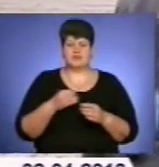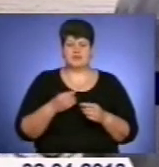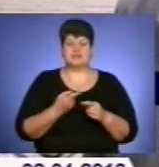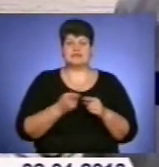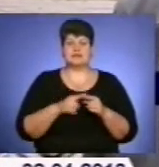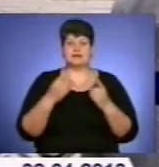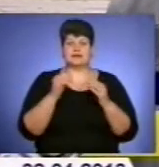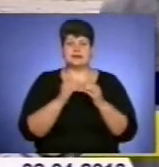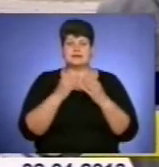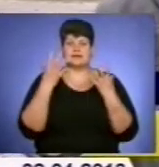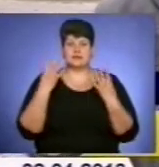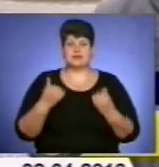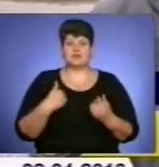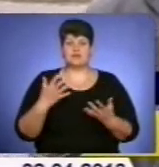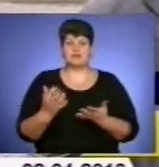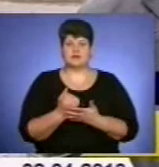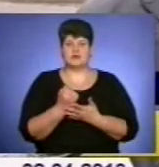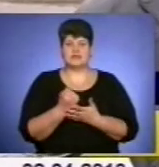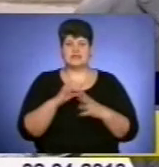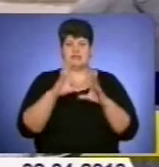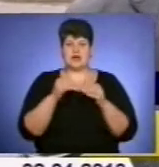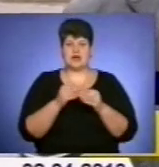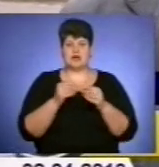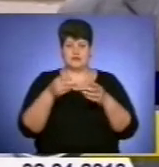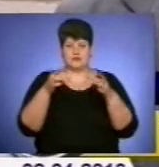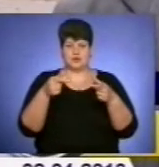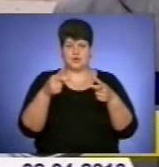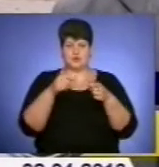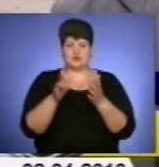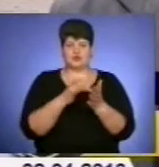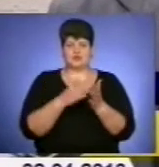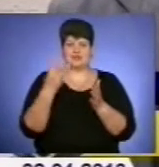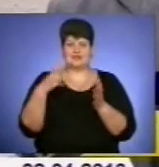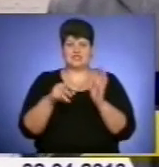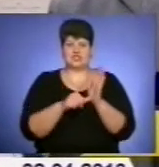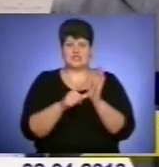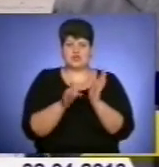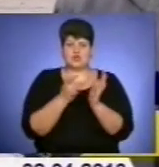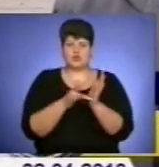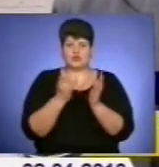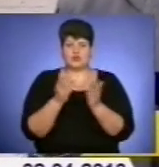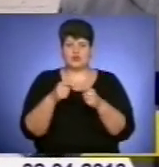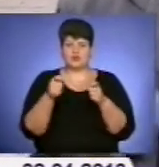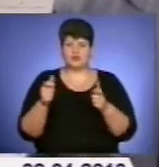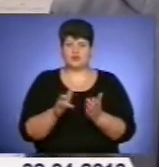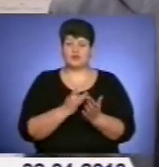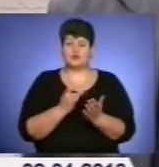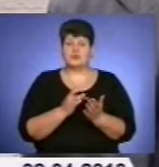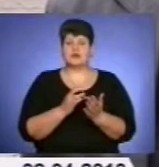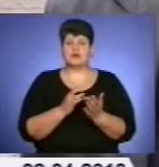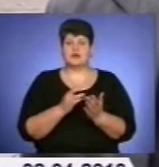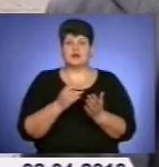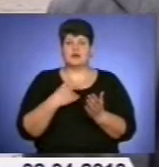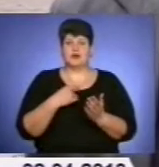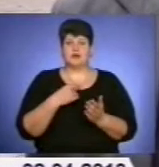вийшло мені загальний зошит, 26 сторінок. Ну, правда, я тоді пив